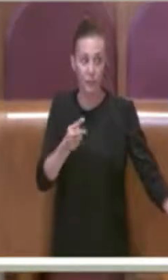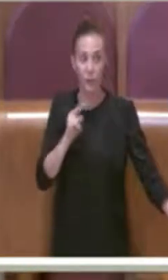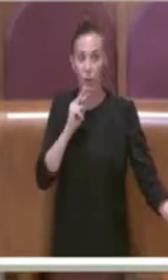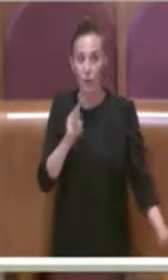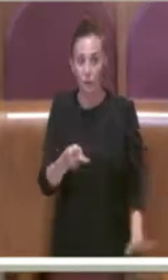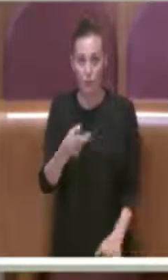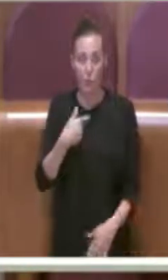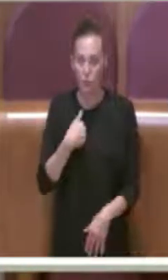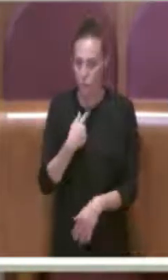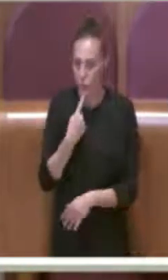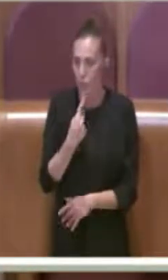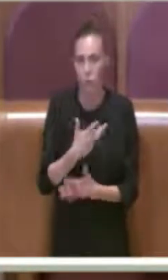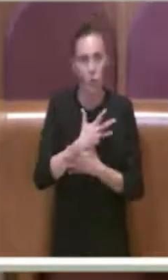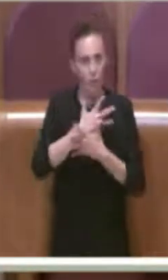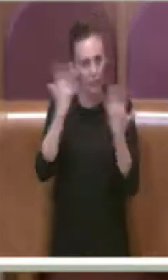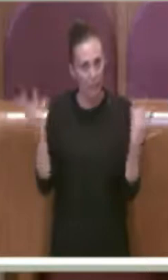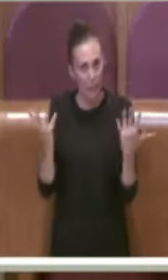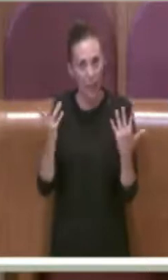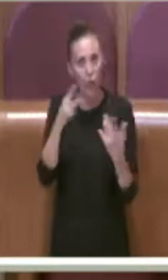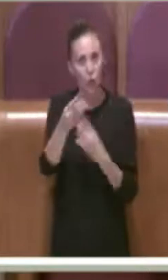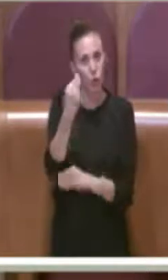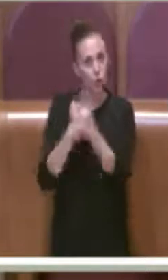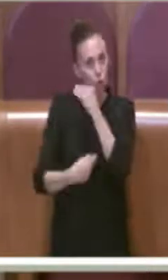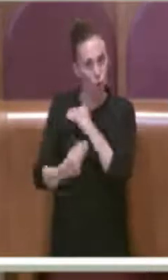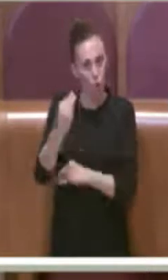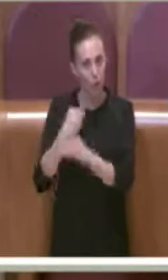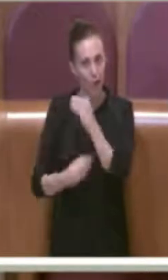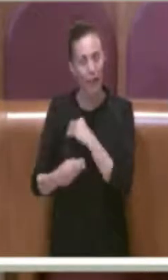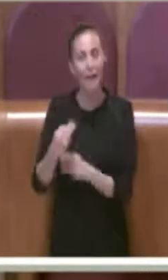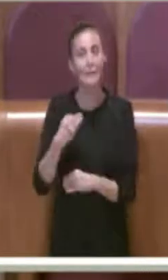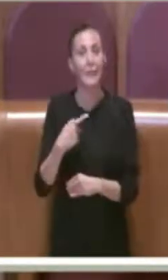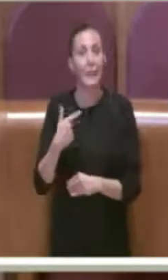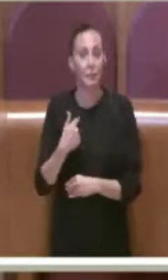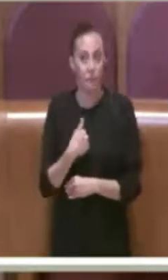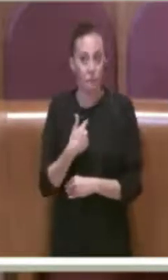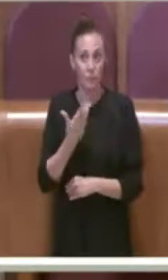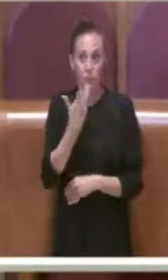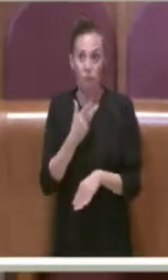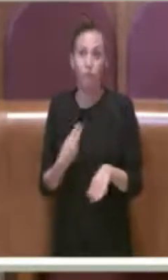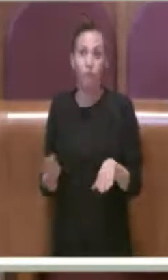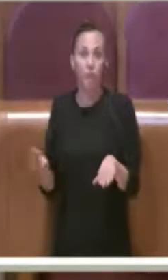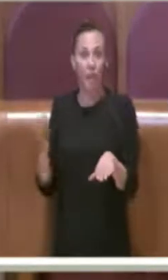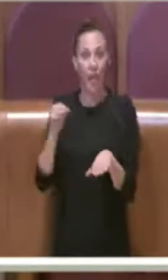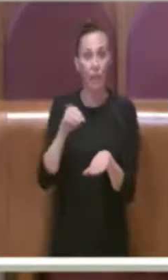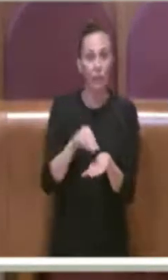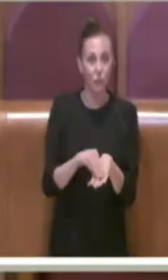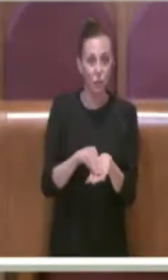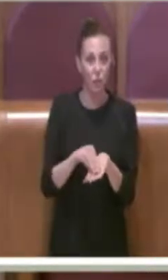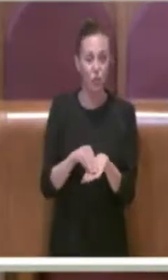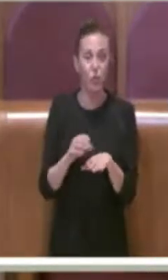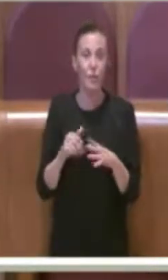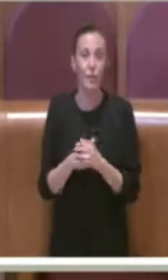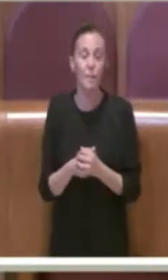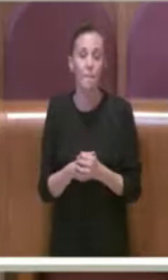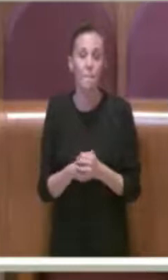state fatte. C'è da dire anche al